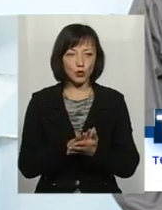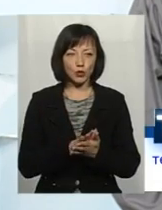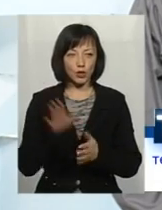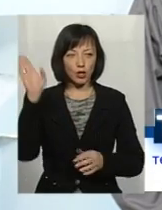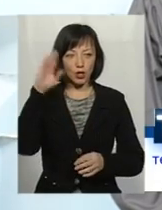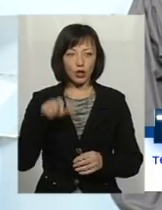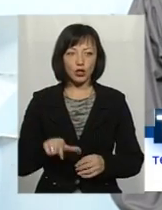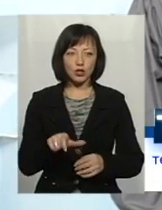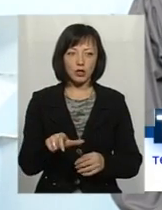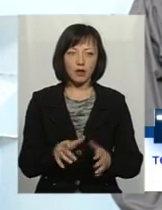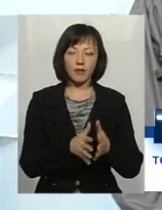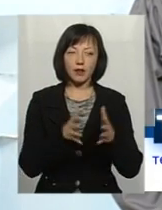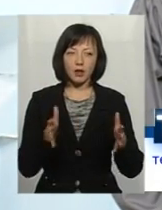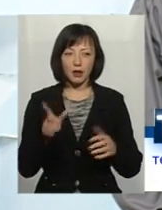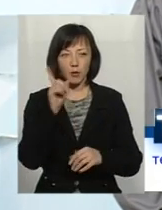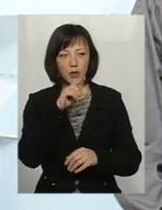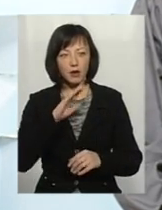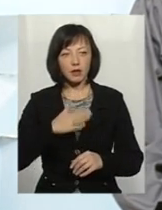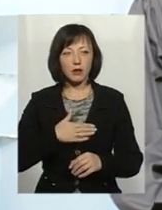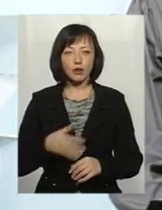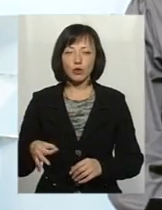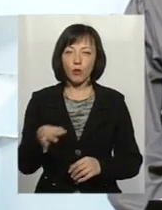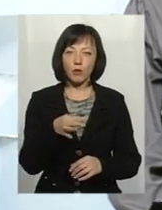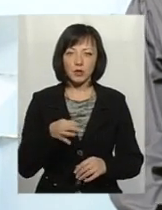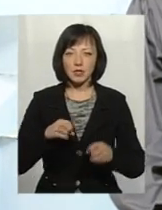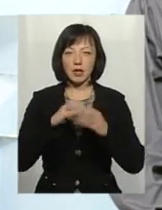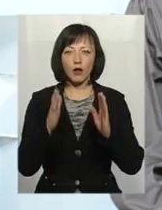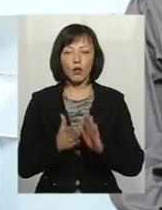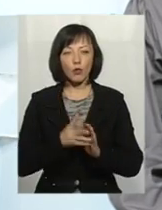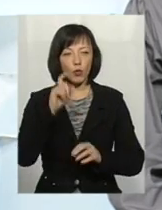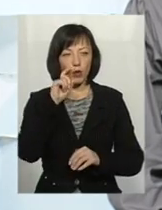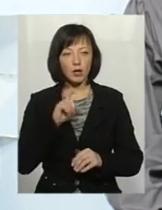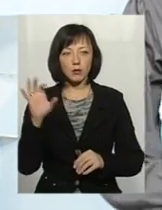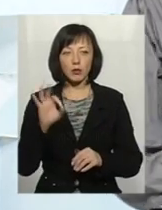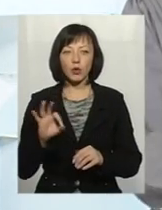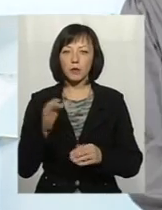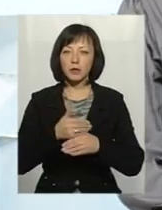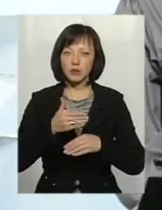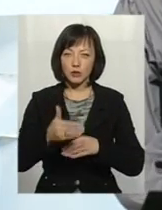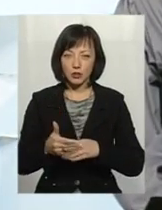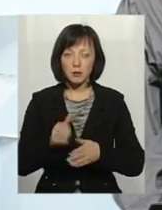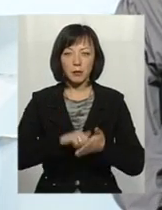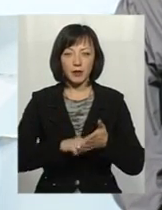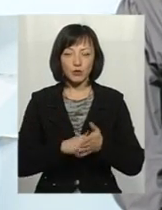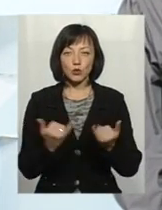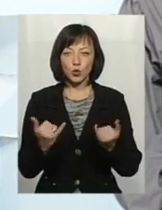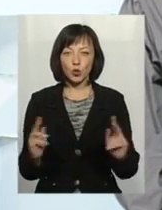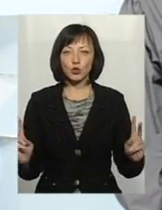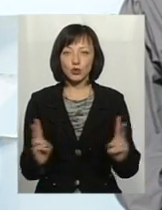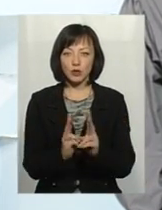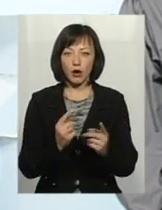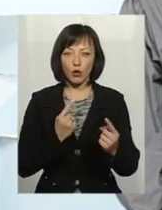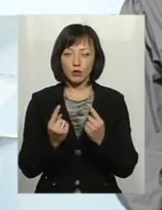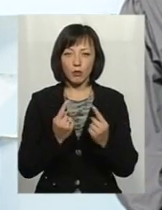Великій Малі нашого краю, нашої області і загалом України. Про це все згодом, приводом для сьогоднішньої нашої